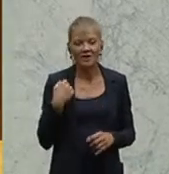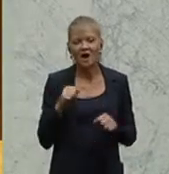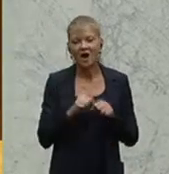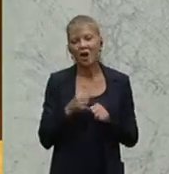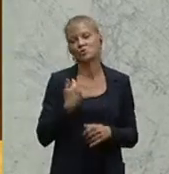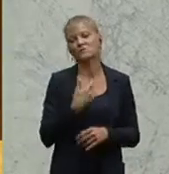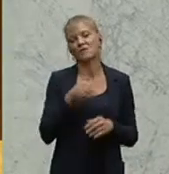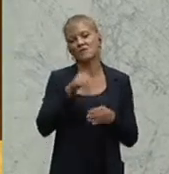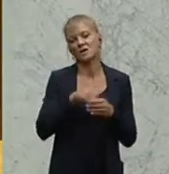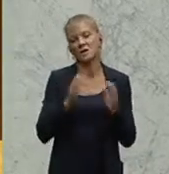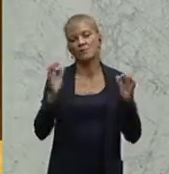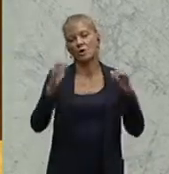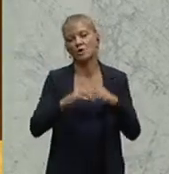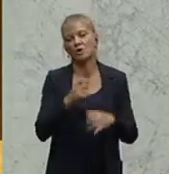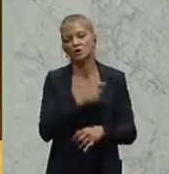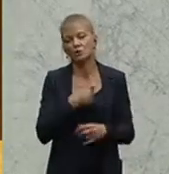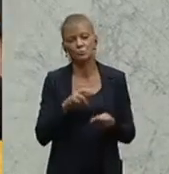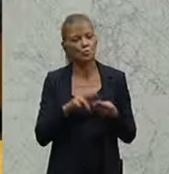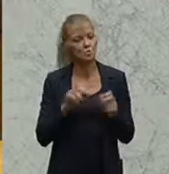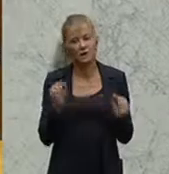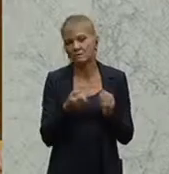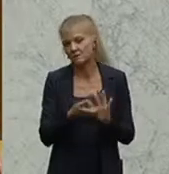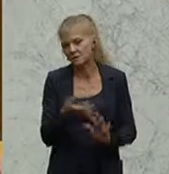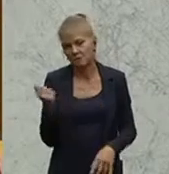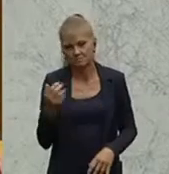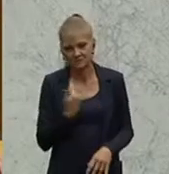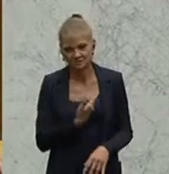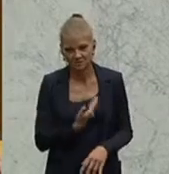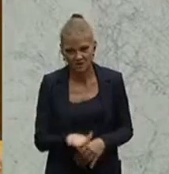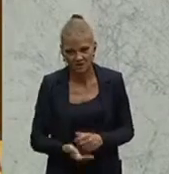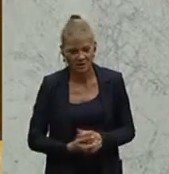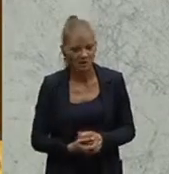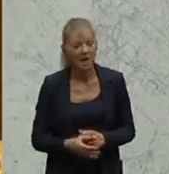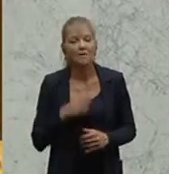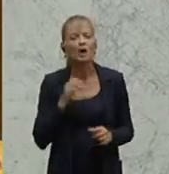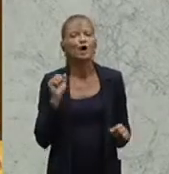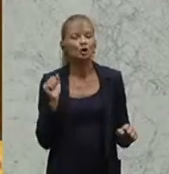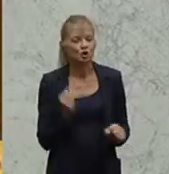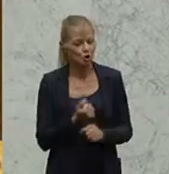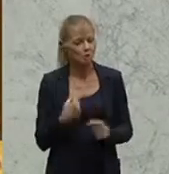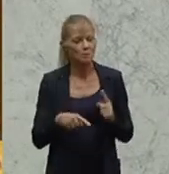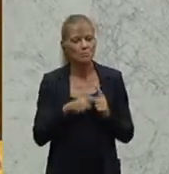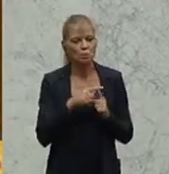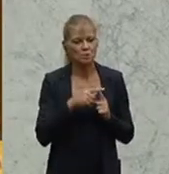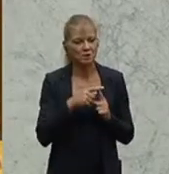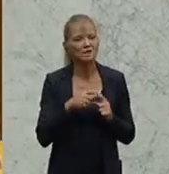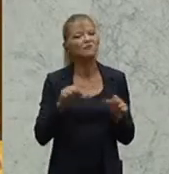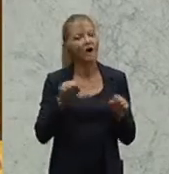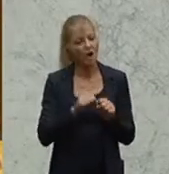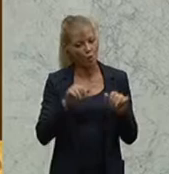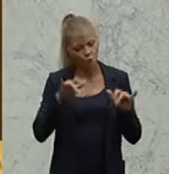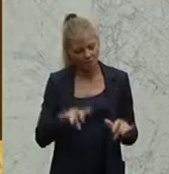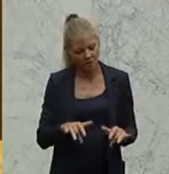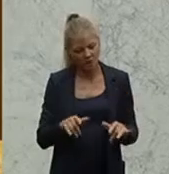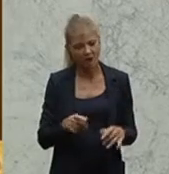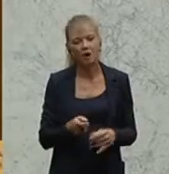wurden und die nicht beseitigt werden konnten. Aber es gibt trotzdem auch positive Erkenntnisse aus dieser Enquetekommission. Wir